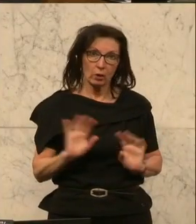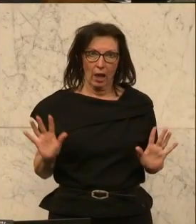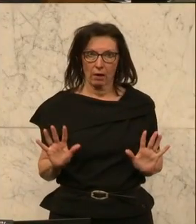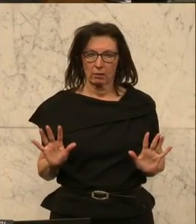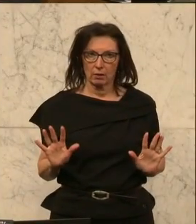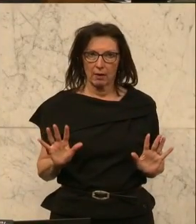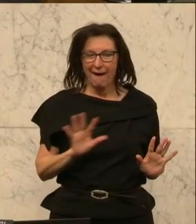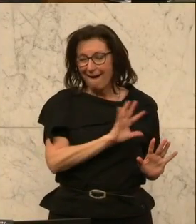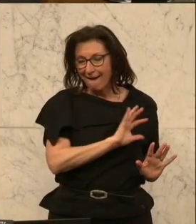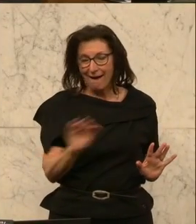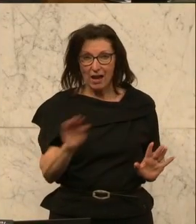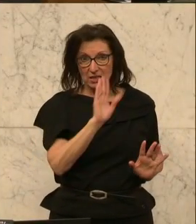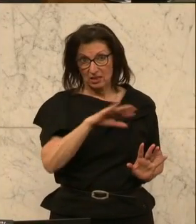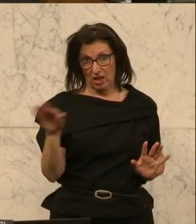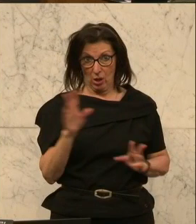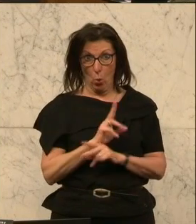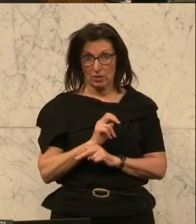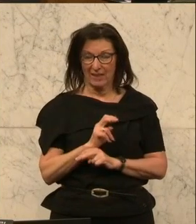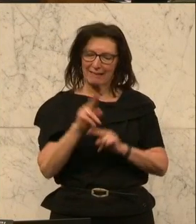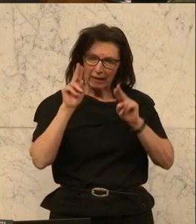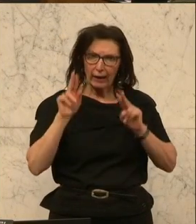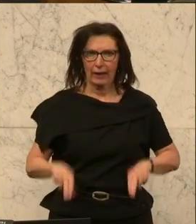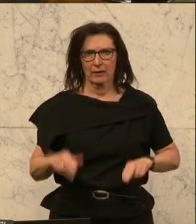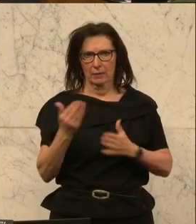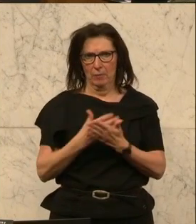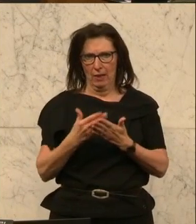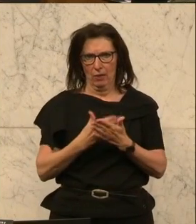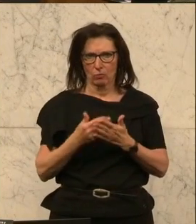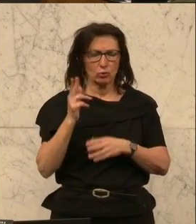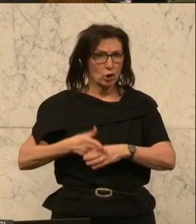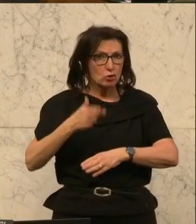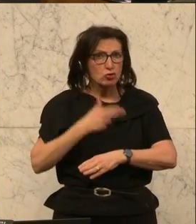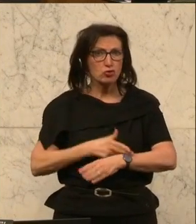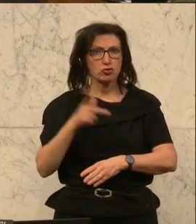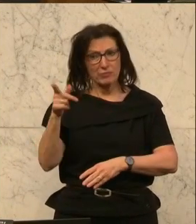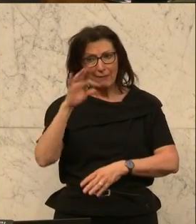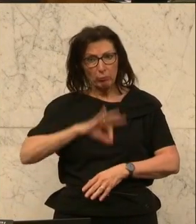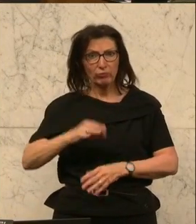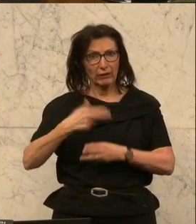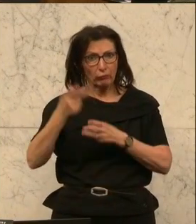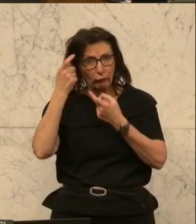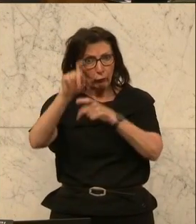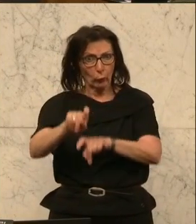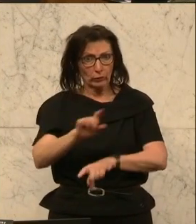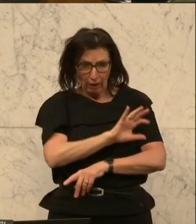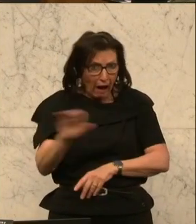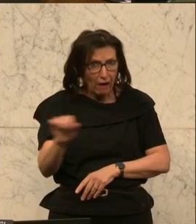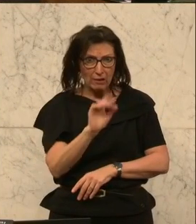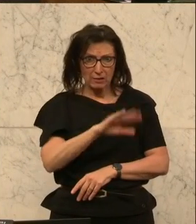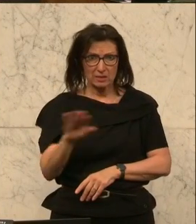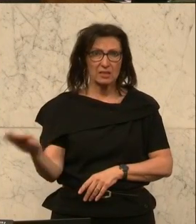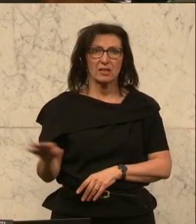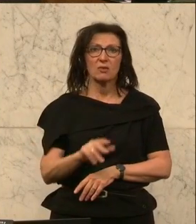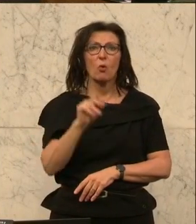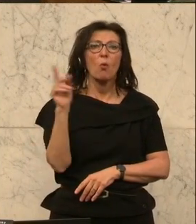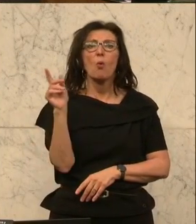Kinder in diesem Land haben ein Recht auf Bildung. Der Staat hat eine Fürsorgepflicht für alle Kinder und wir dürfen kein Kind